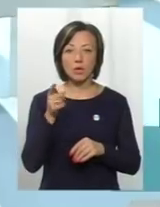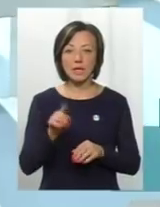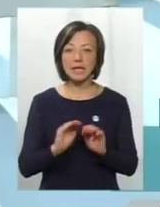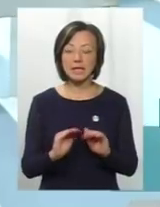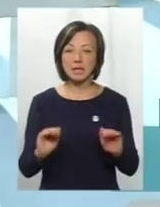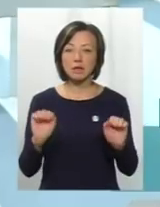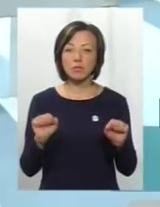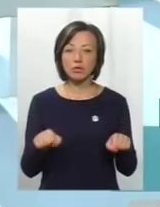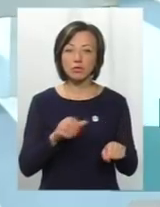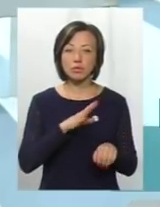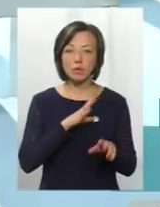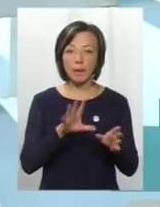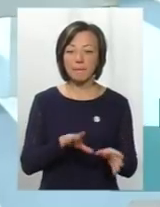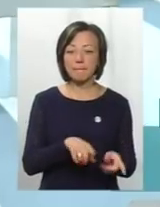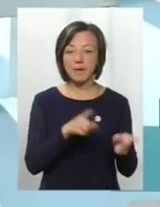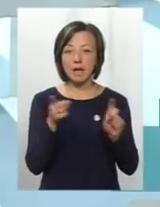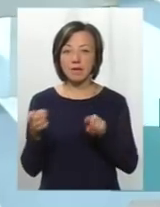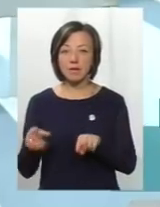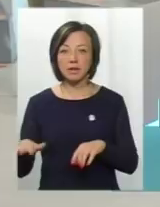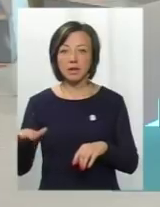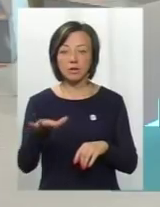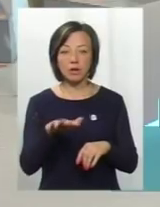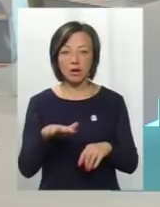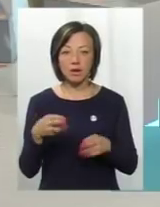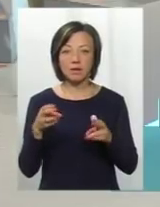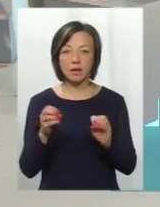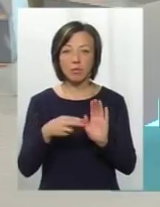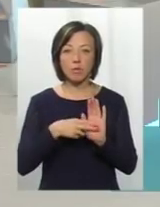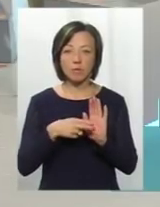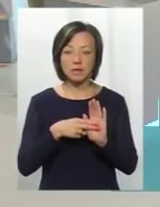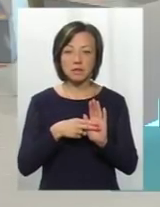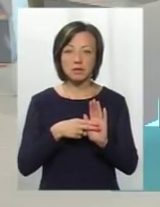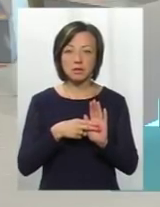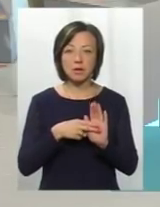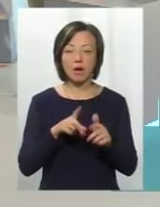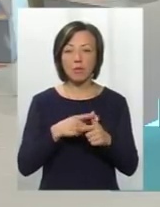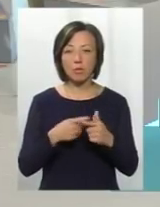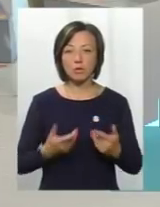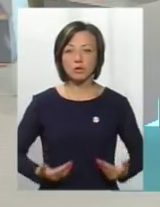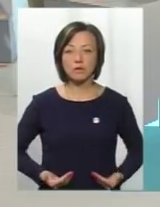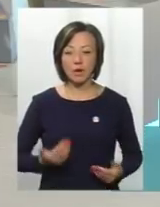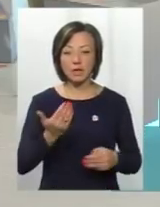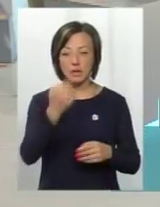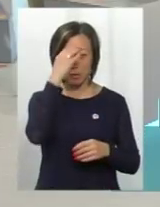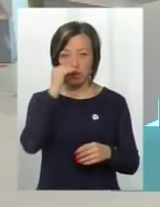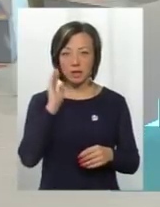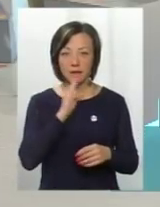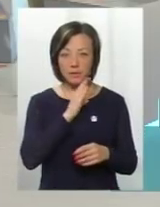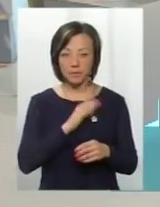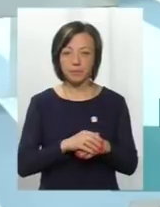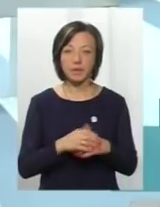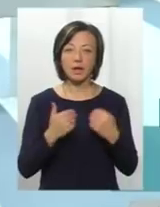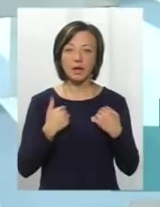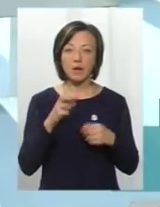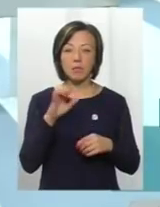діти можуть бути переведені в територіальну, де вони прописані або зареєстровані, або проживають їхні батьки. Я би